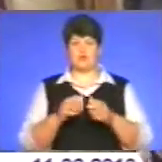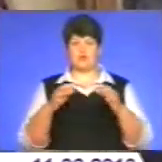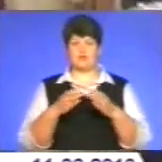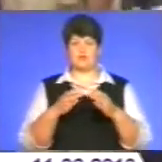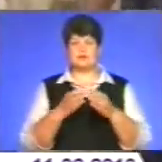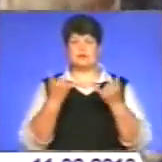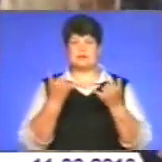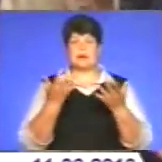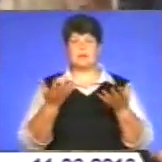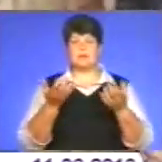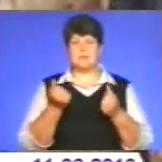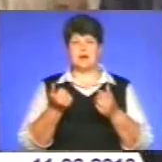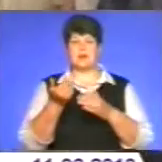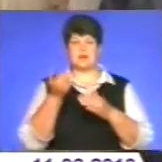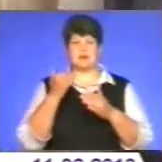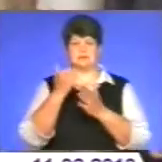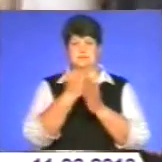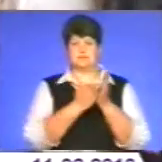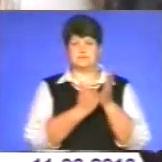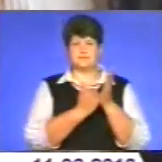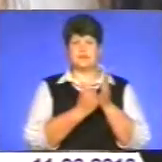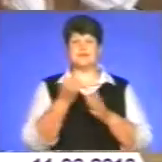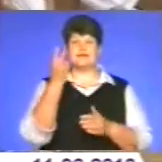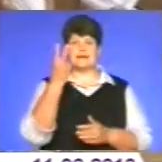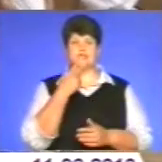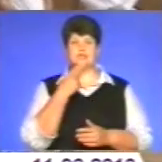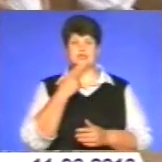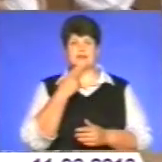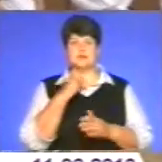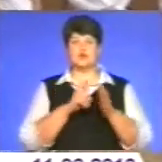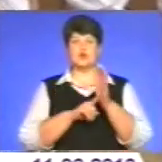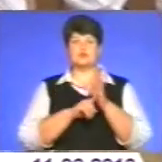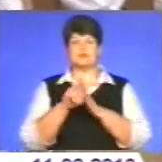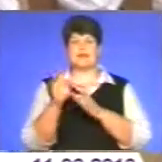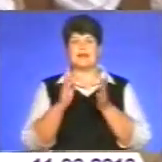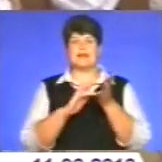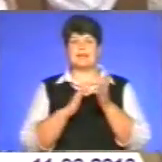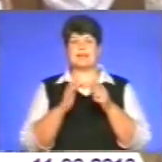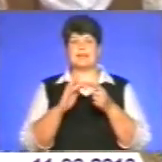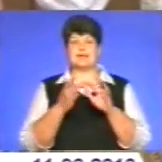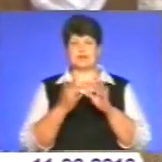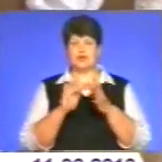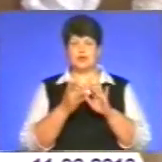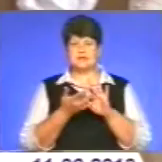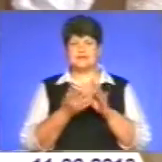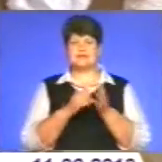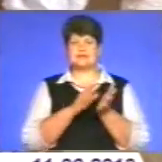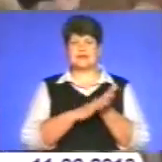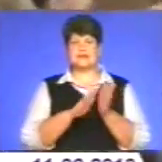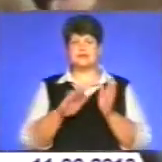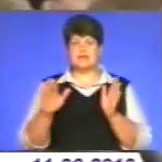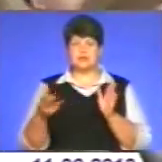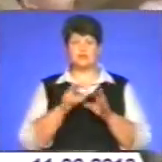дошкільнят приймали за попередніми списками. З 12 червня розпочнеться електронна реєстрація дітей. Щоб уникнути